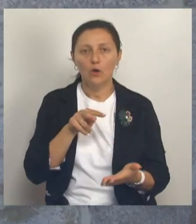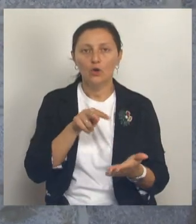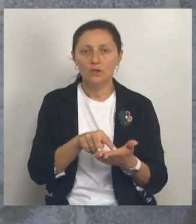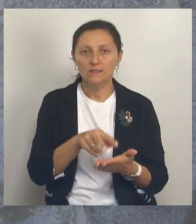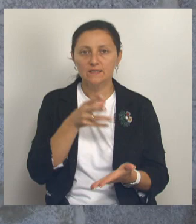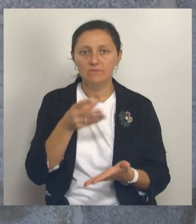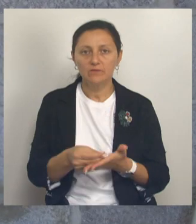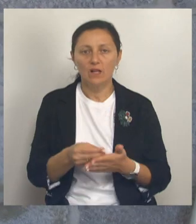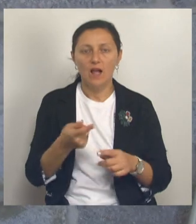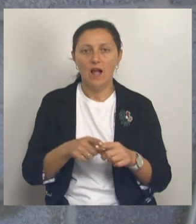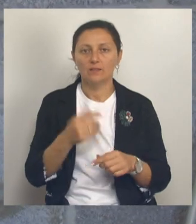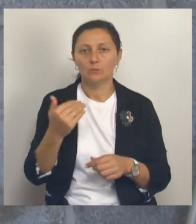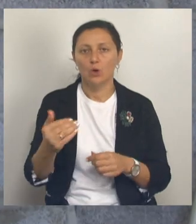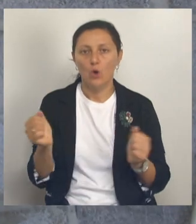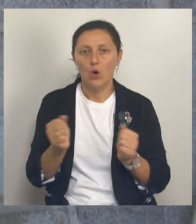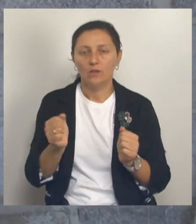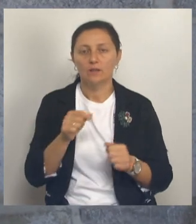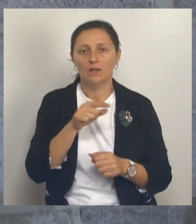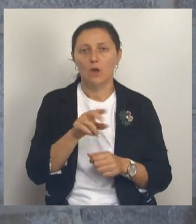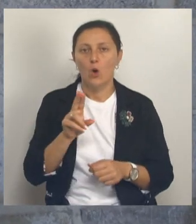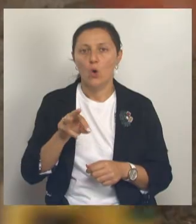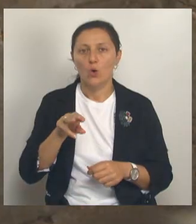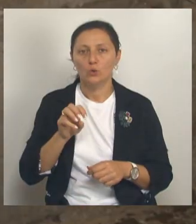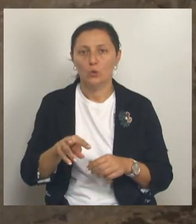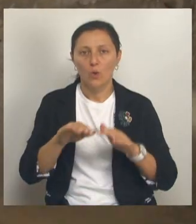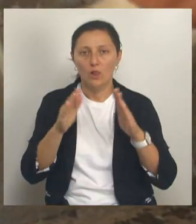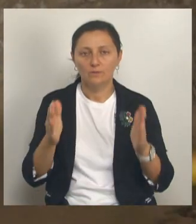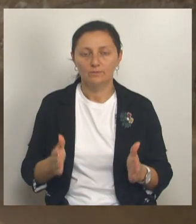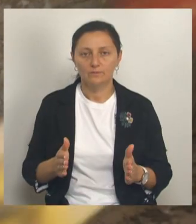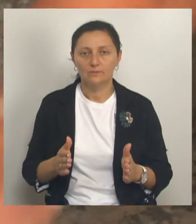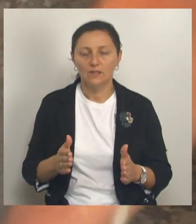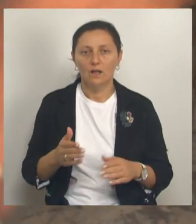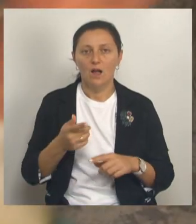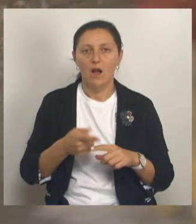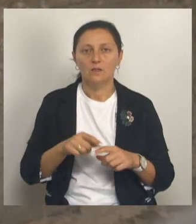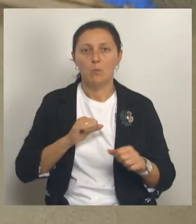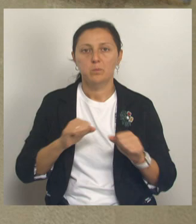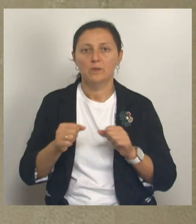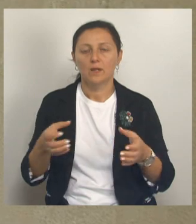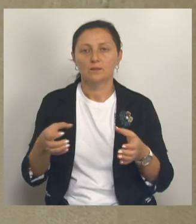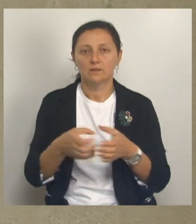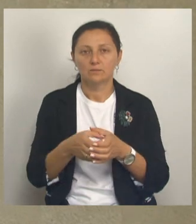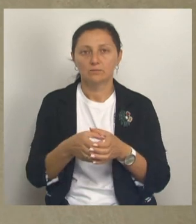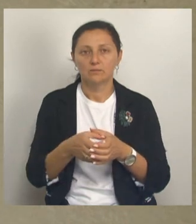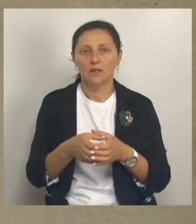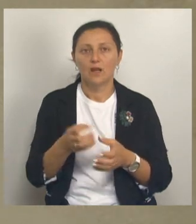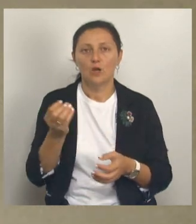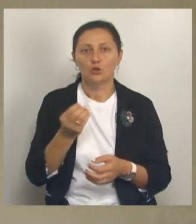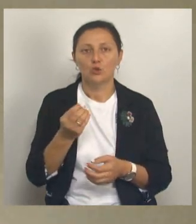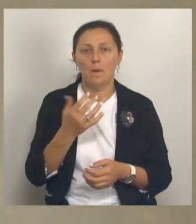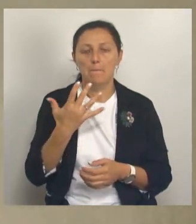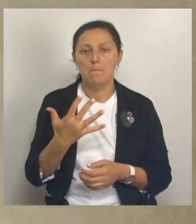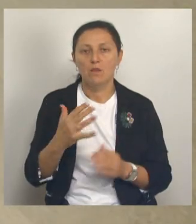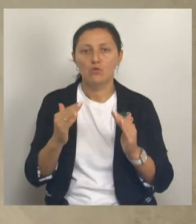своя. Это на холодильник, там на котел, тут на душенную. У подрядной организации, что работает на этих объектах, еще пять